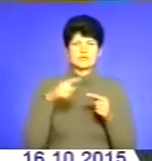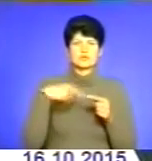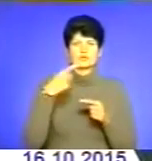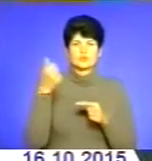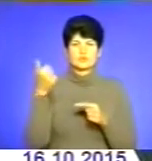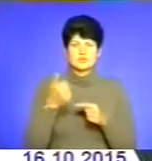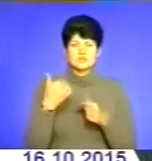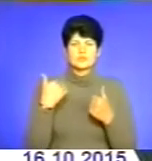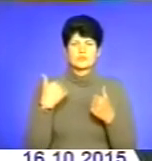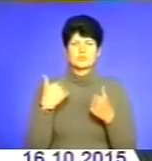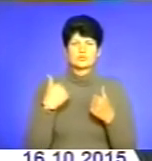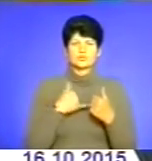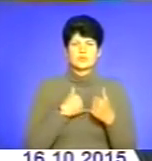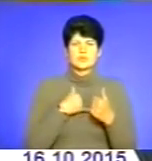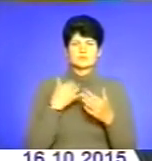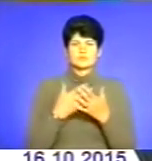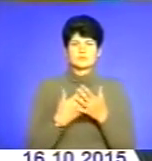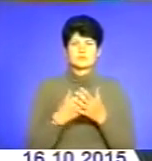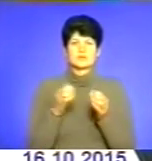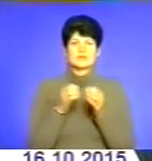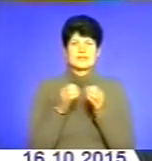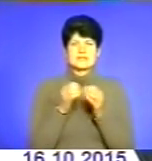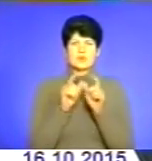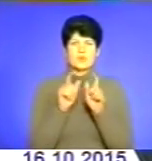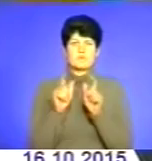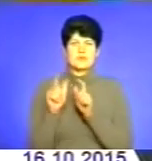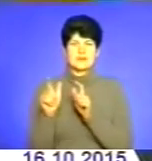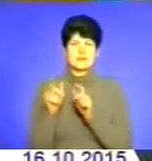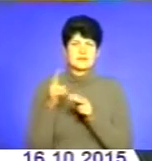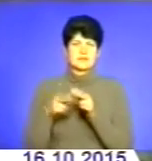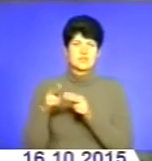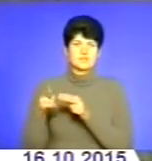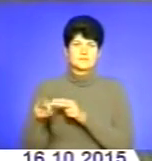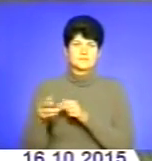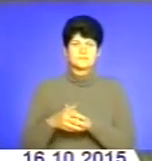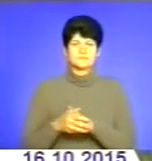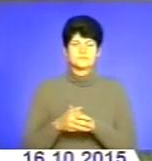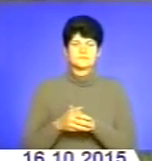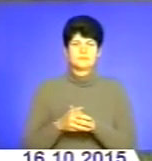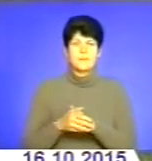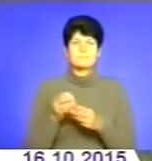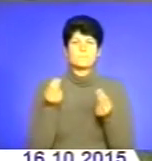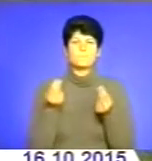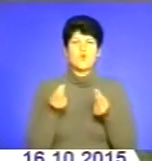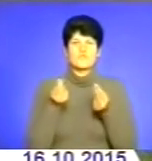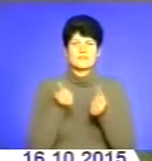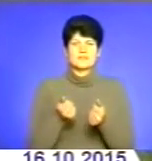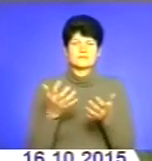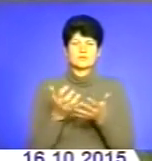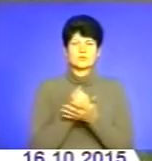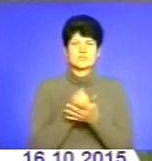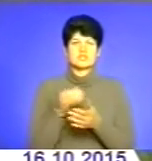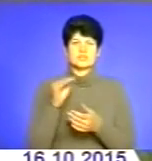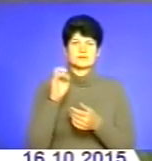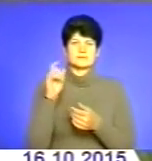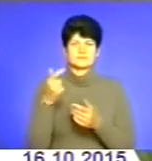нас буде в межах десяти об'єктів на завершенні. Профінансувати найповніше вдалося житлово-комунальне